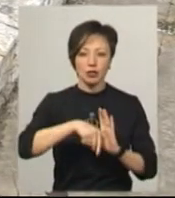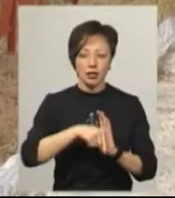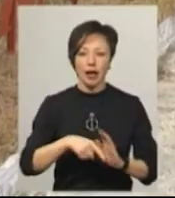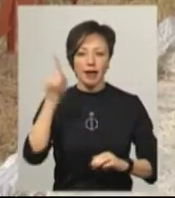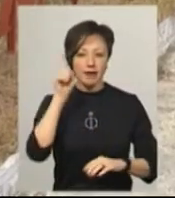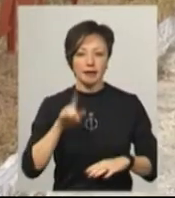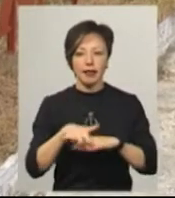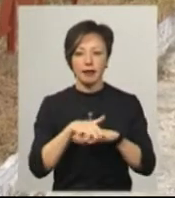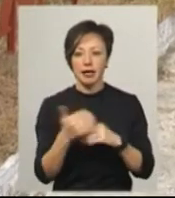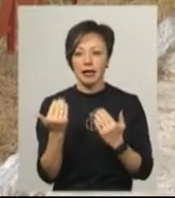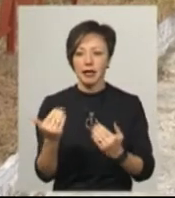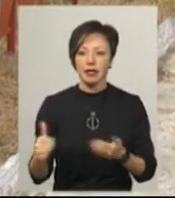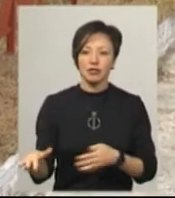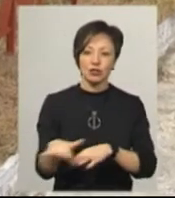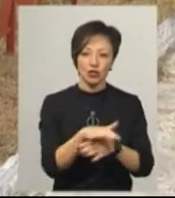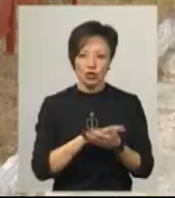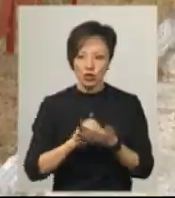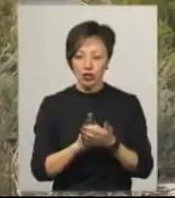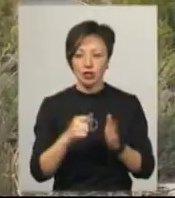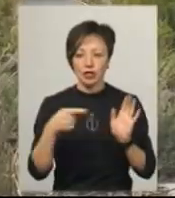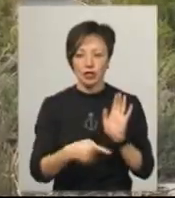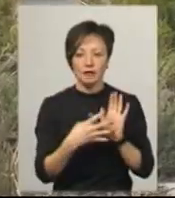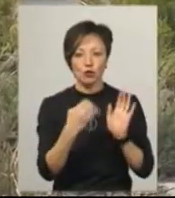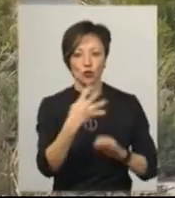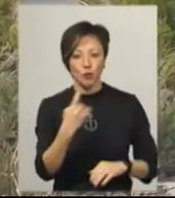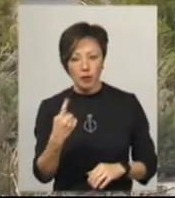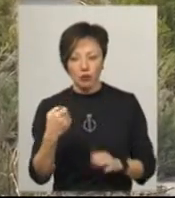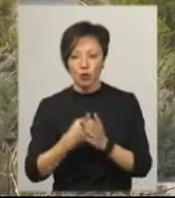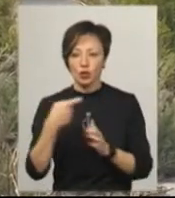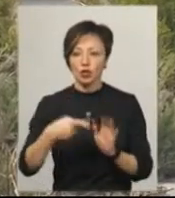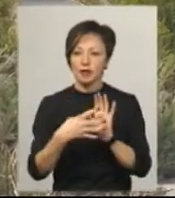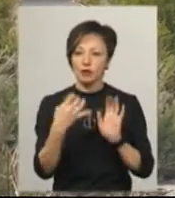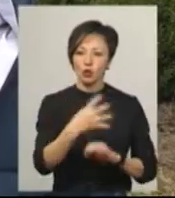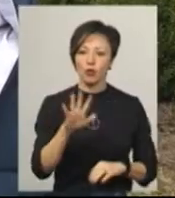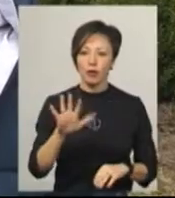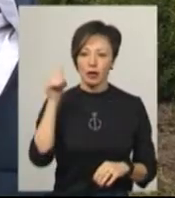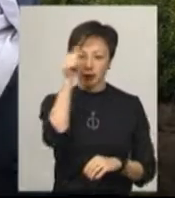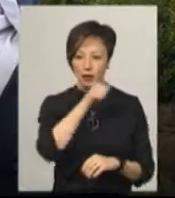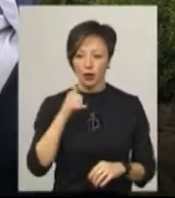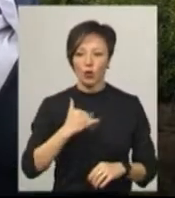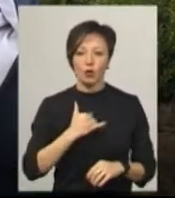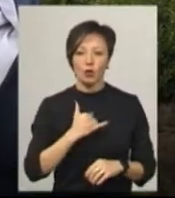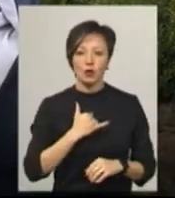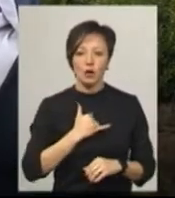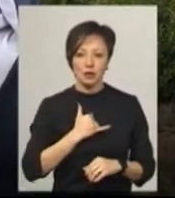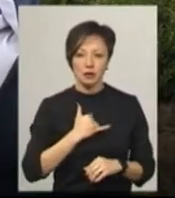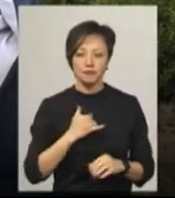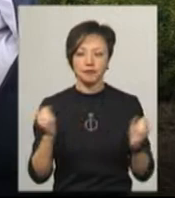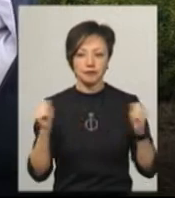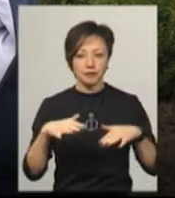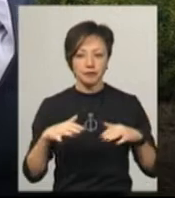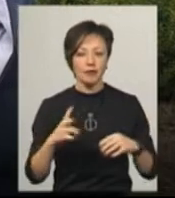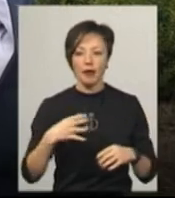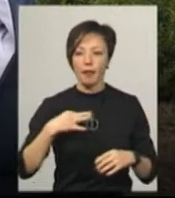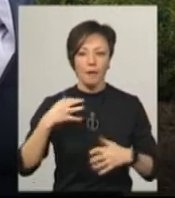єврейське населення та їхні знищення за період з 1941 по 1945 рік. У нас збирається небайдужа